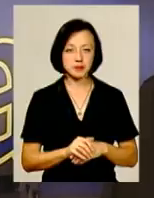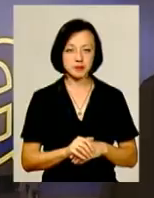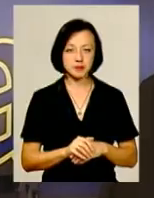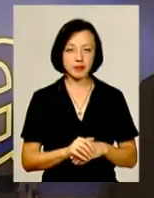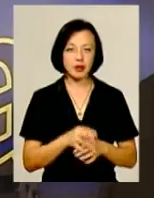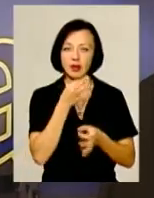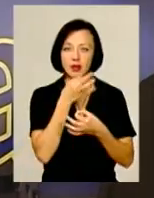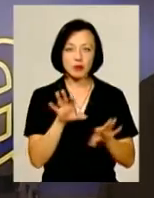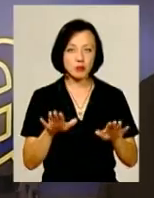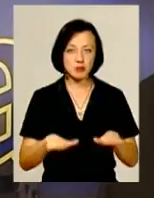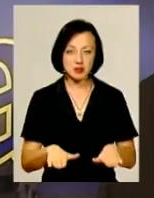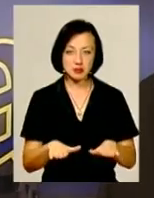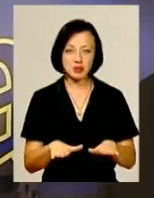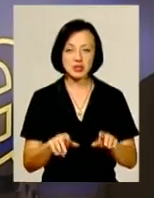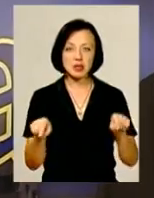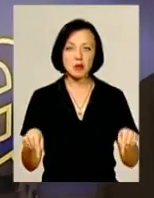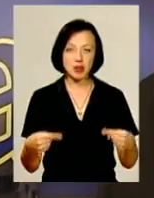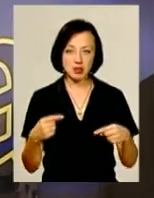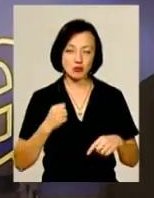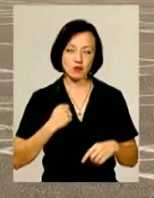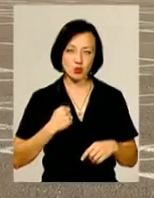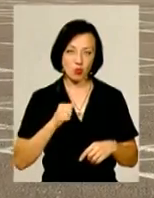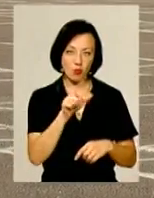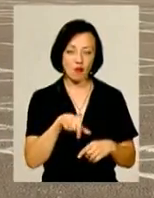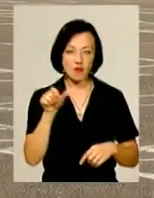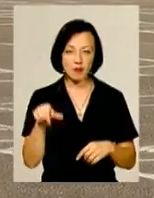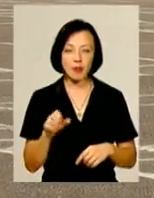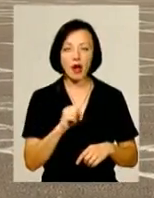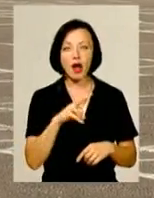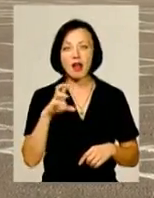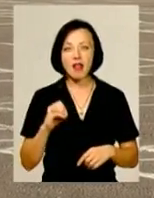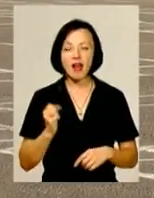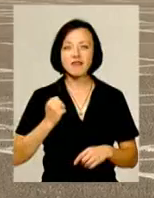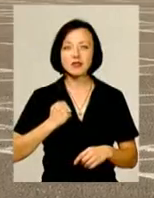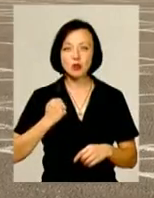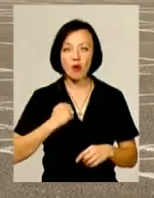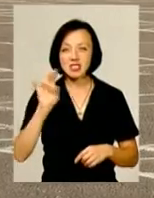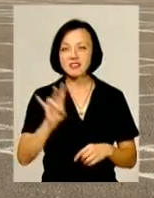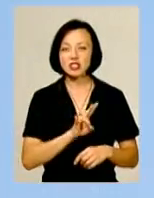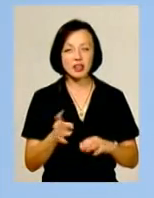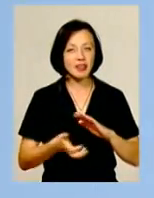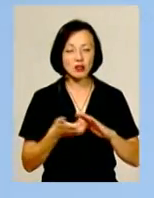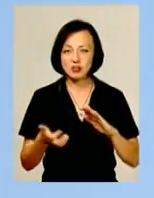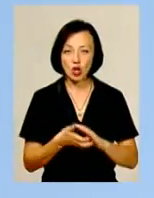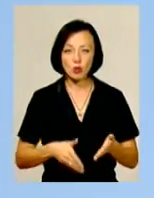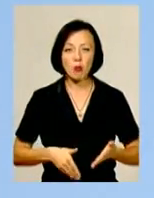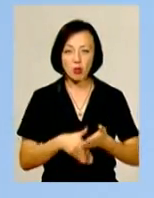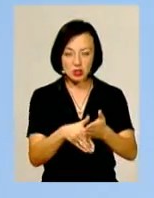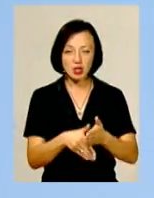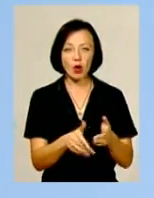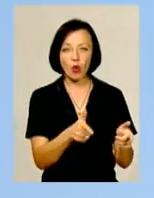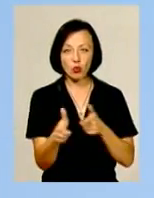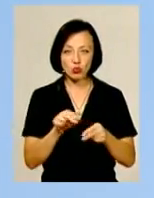де інде з реабілітацією військових. Однак капеланів не вистачає. Допомогти священнослужителям їх